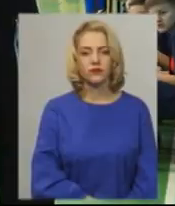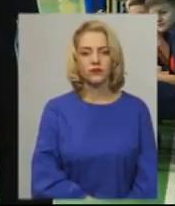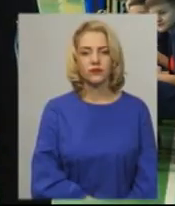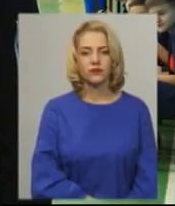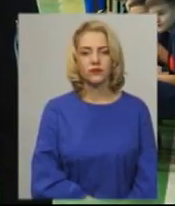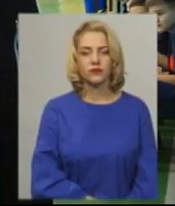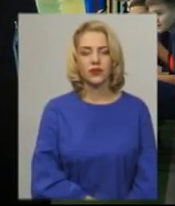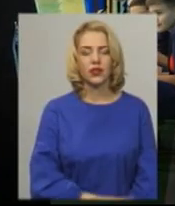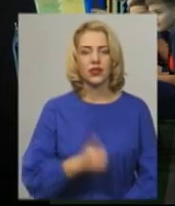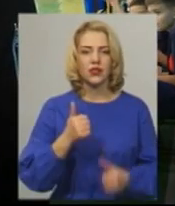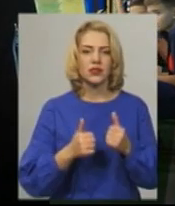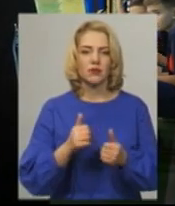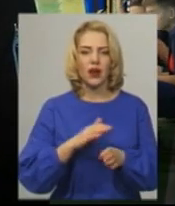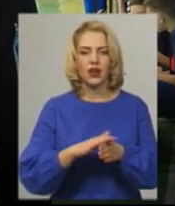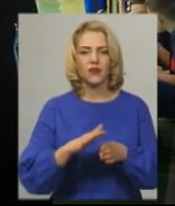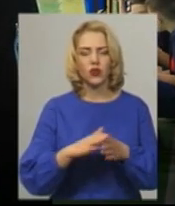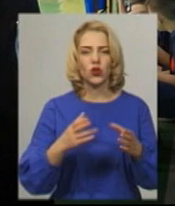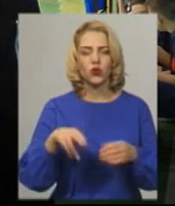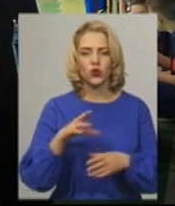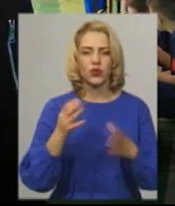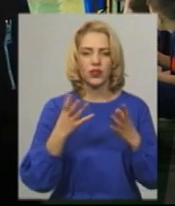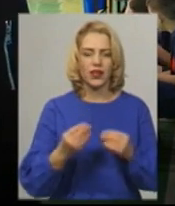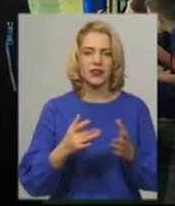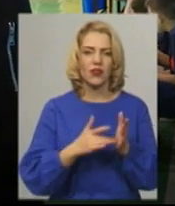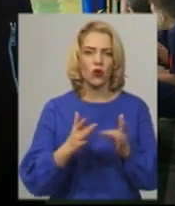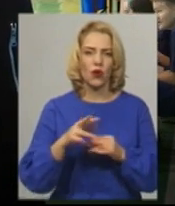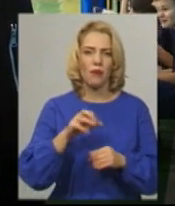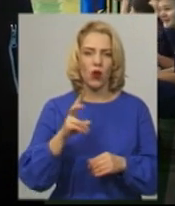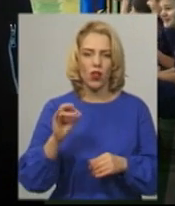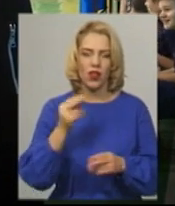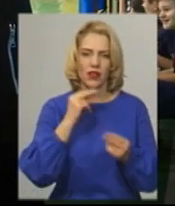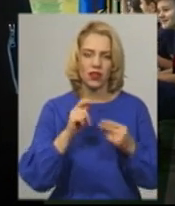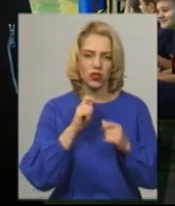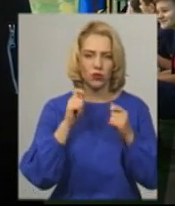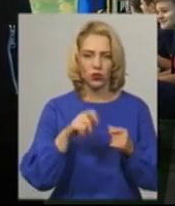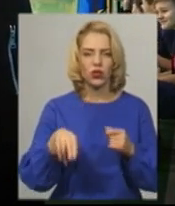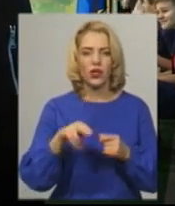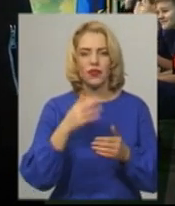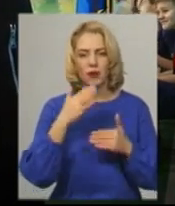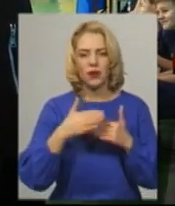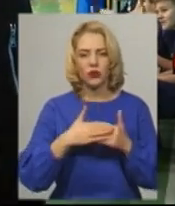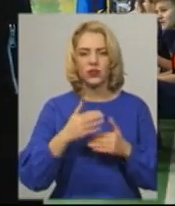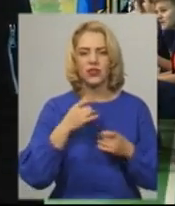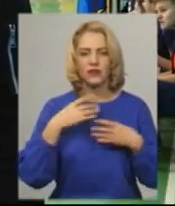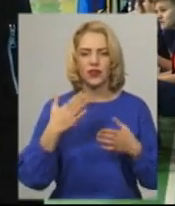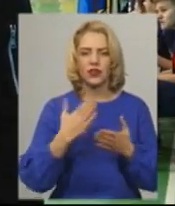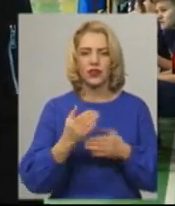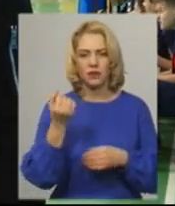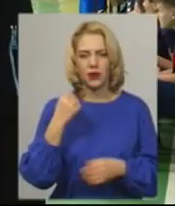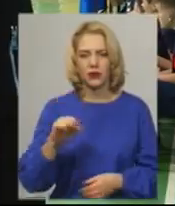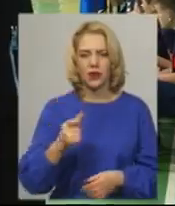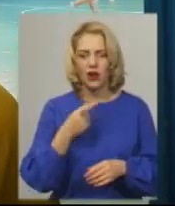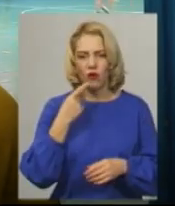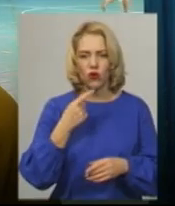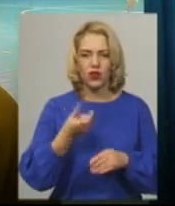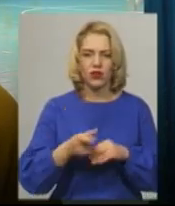А змагання відбуваються до Дня Святого Миколая. І найкращим подарунком на передодні святом є перемога, кажуть наймолодші